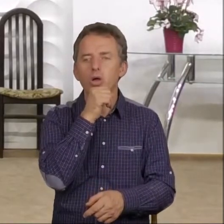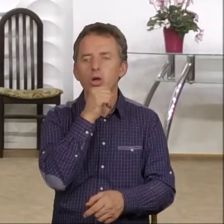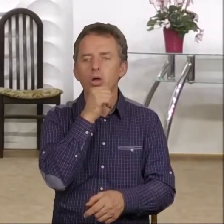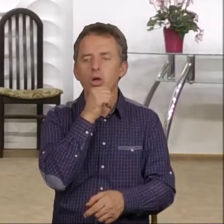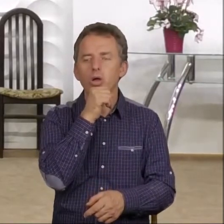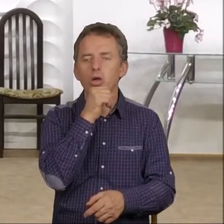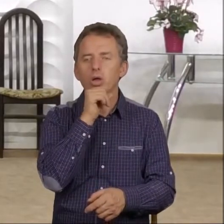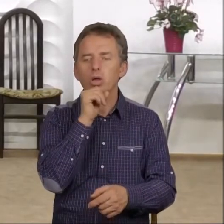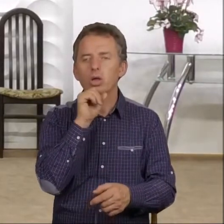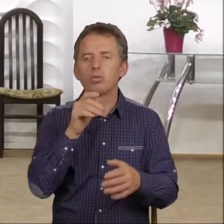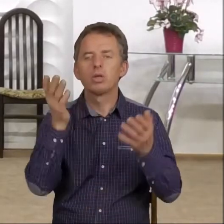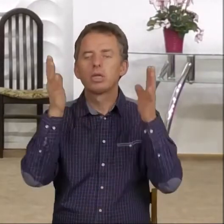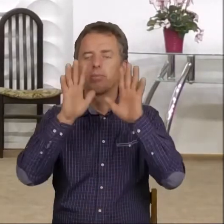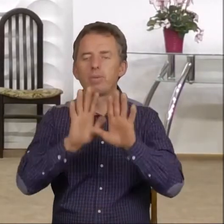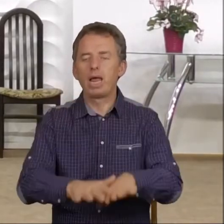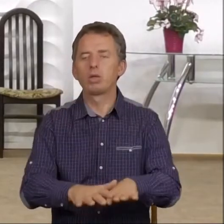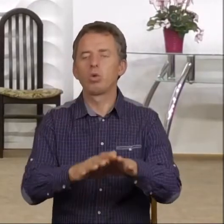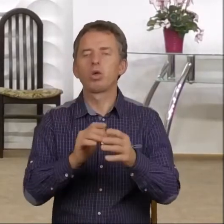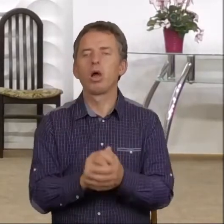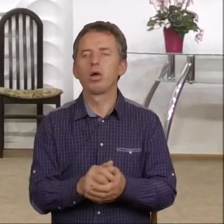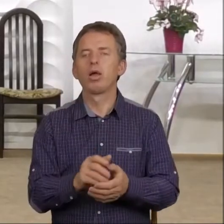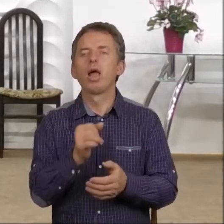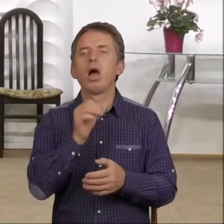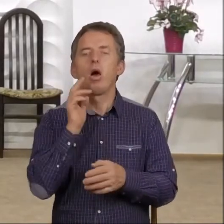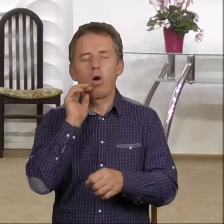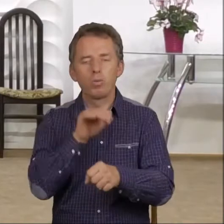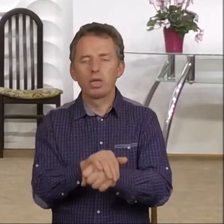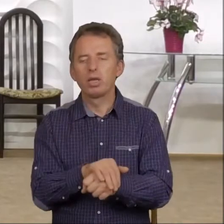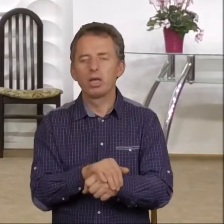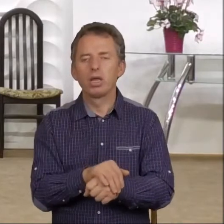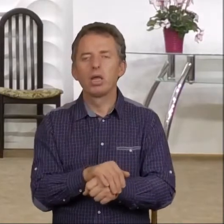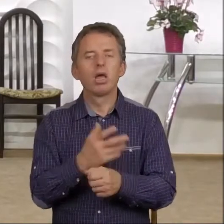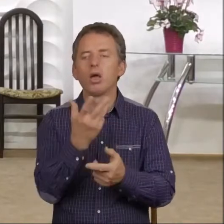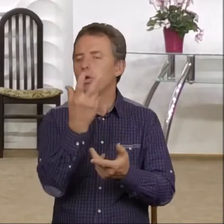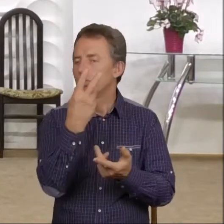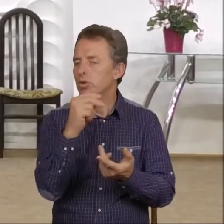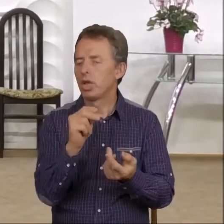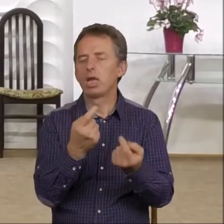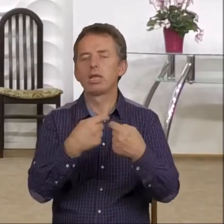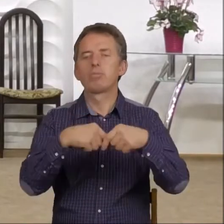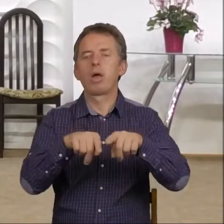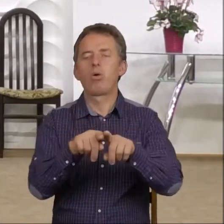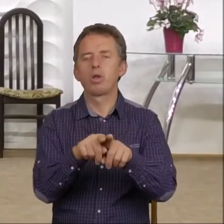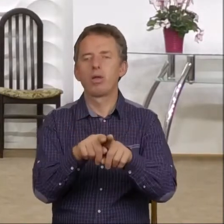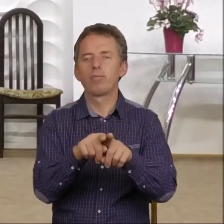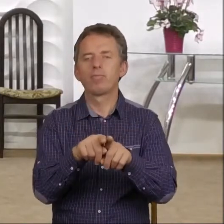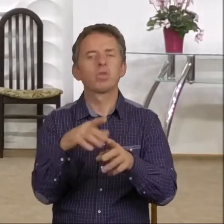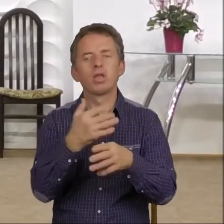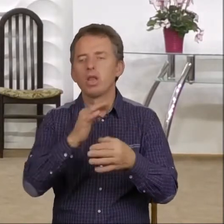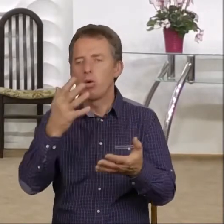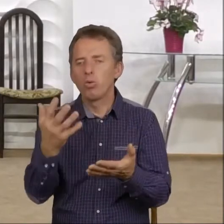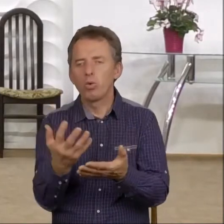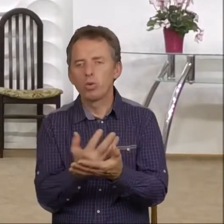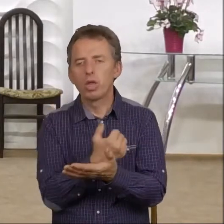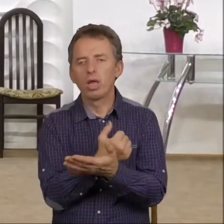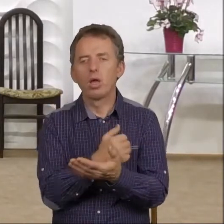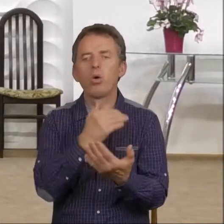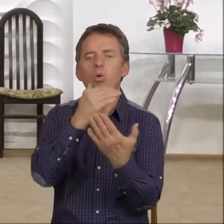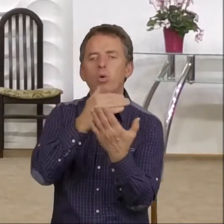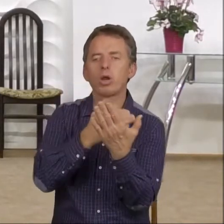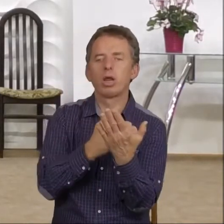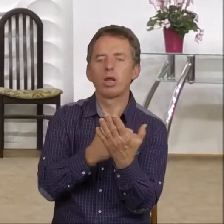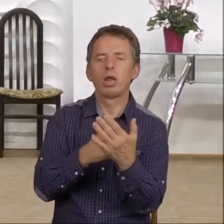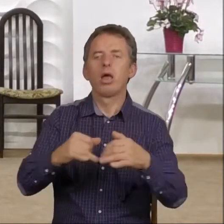plajdują. Że obietnice Babilonu się nie spełniają. Że nie udaje się uregulować